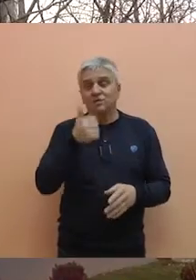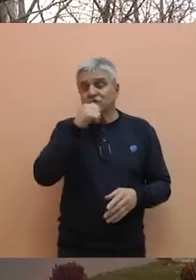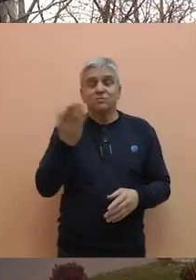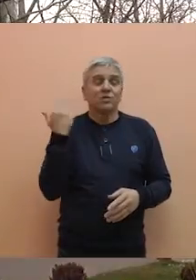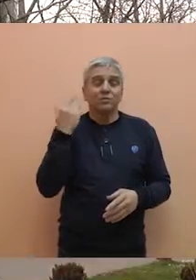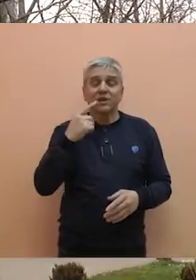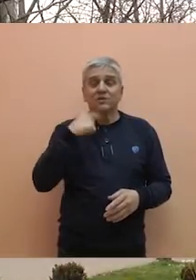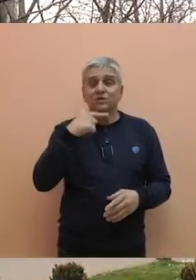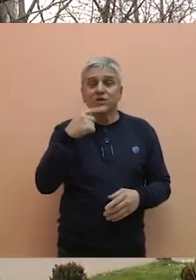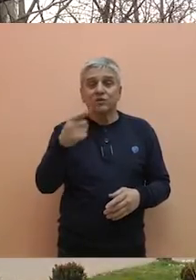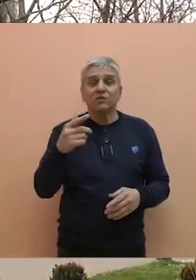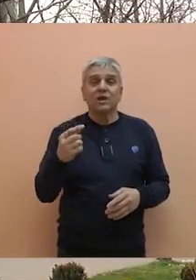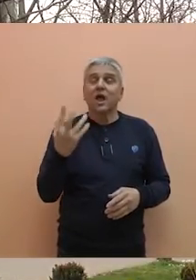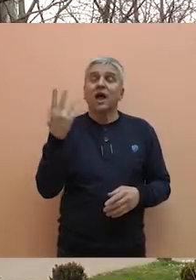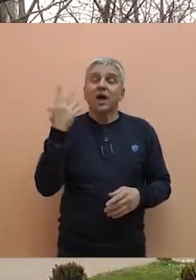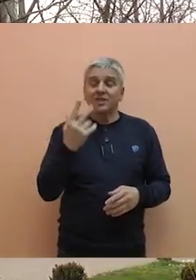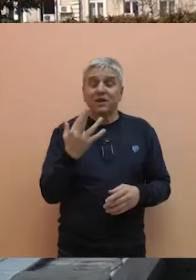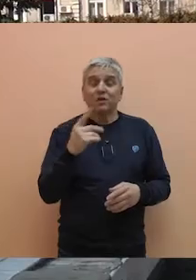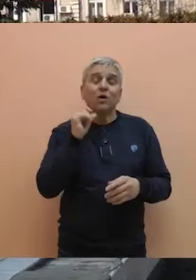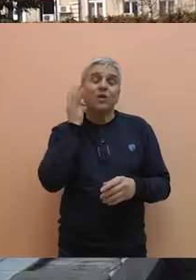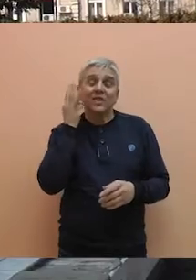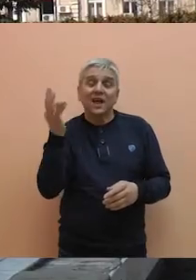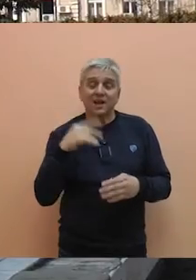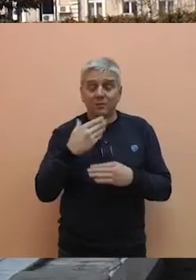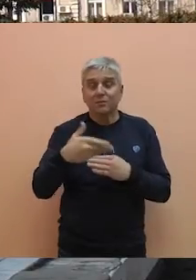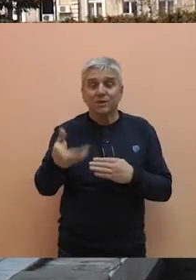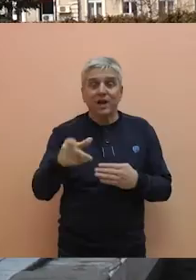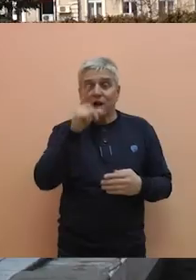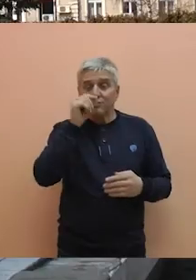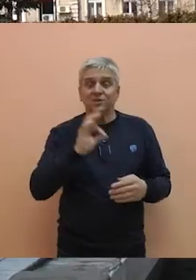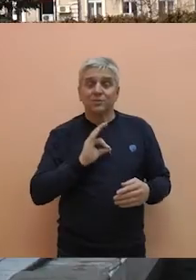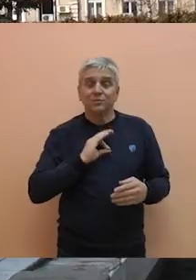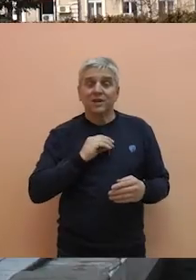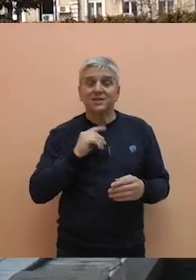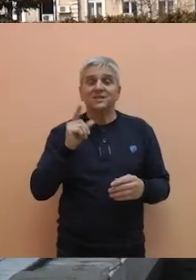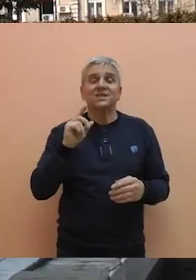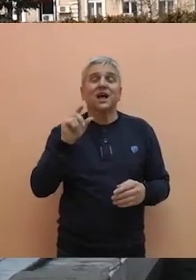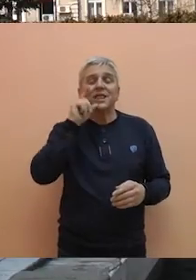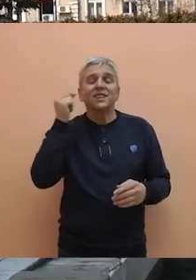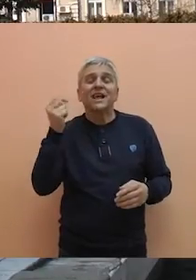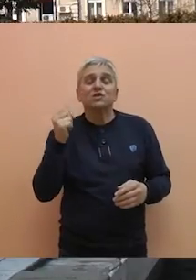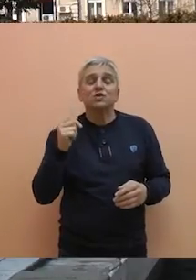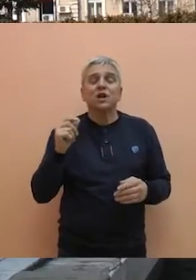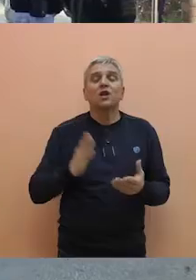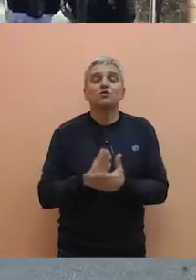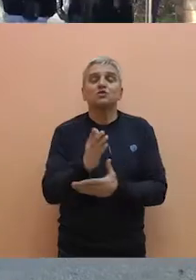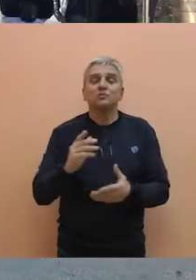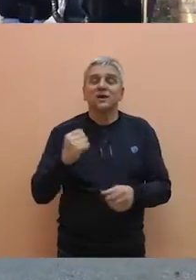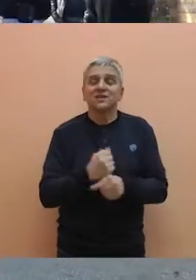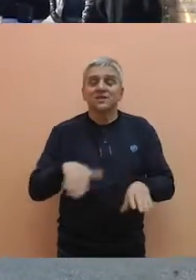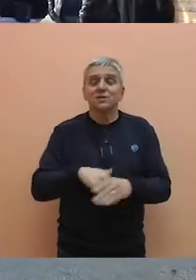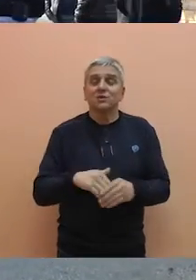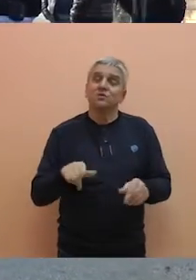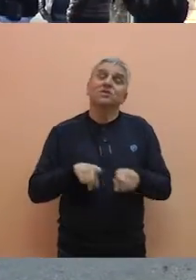smo već izveštavali, a u narednih nekoliko dana Lokalna samuprava u saradnji sa Nacionalnom službom za zapošljavanje i bivšim